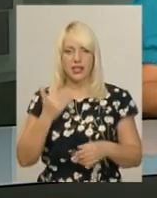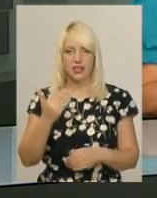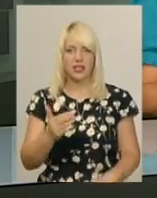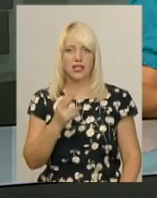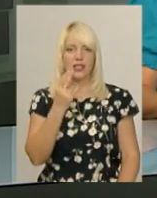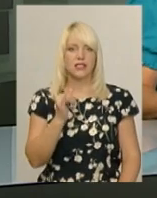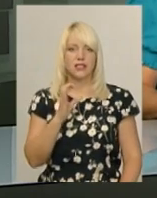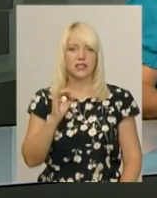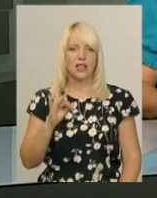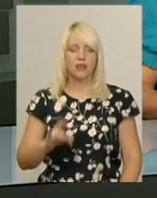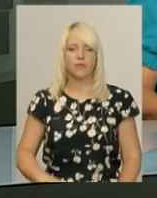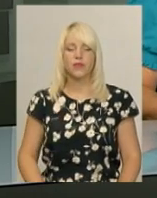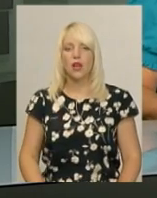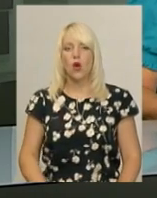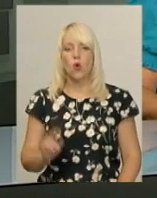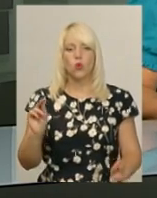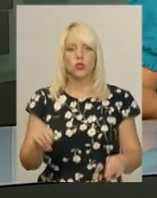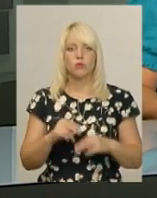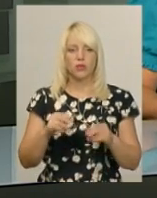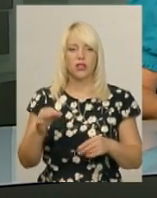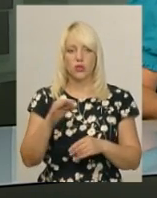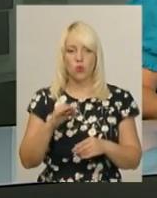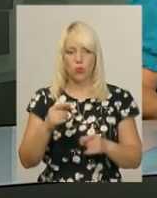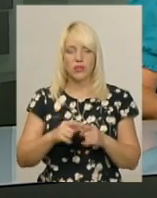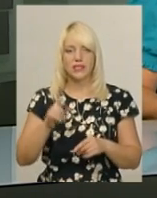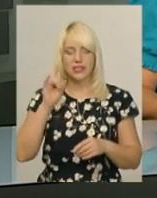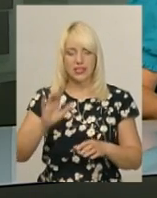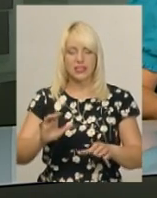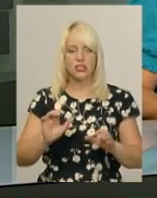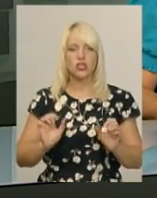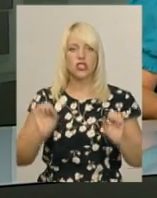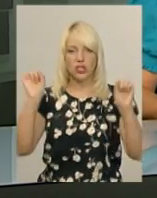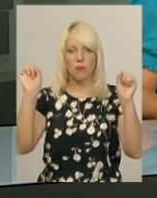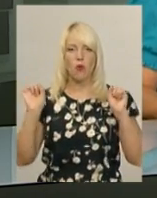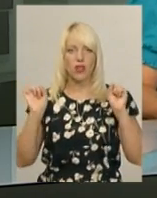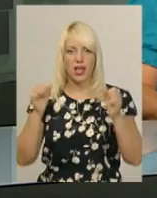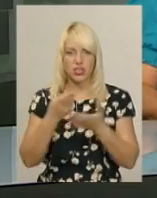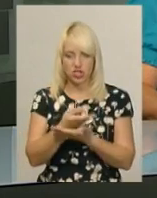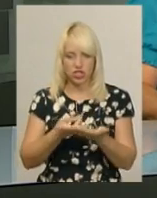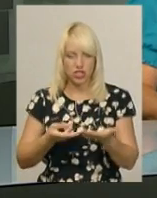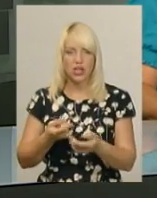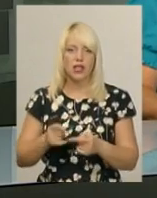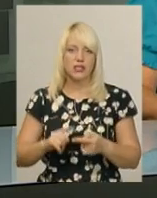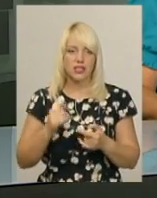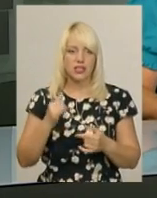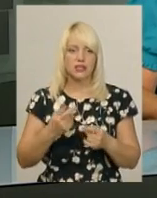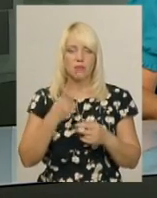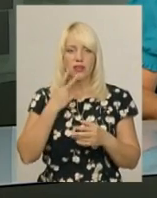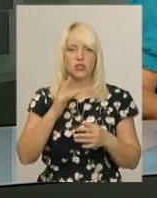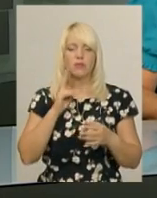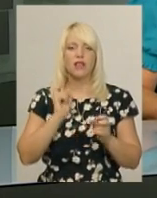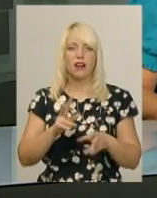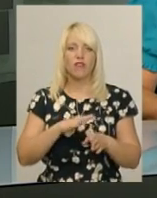Віктор Цісар. А у чемпіонаті області з класичного жиму лежачі визначилися переможці. Зараз ви можете бачити, як